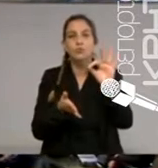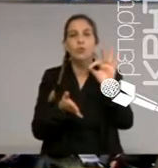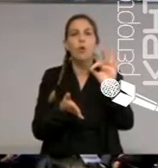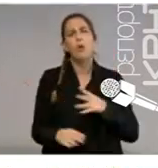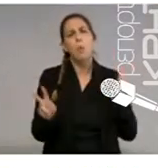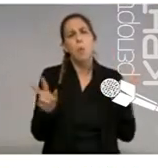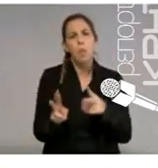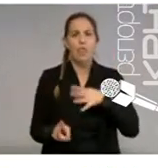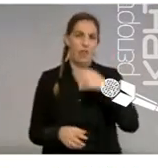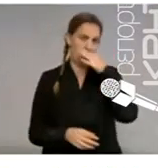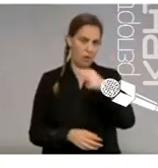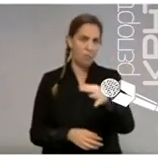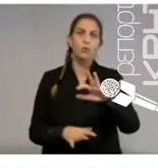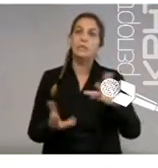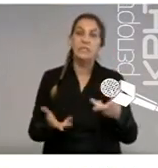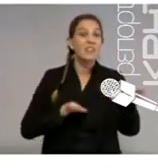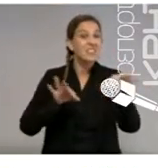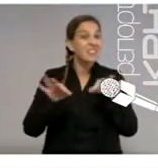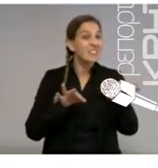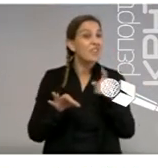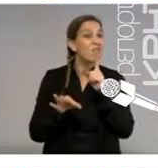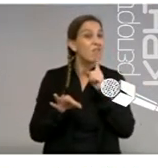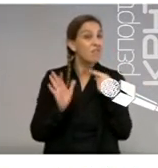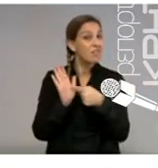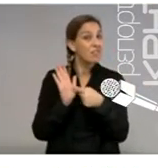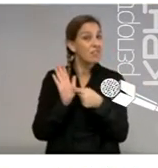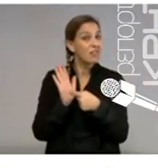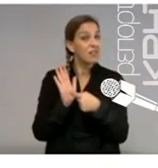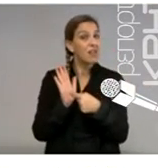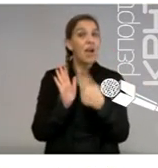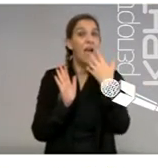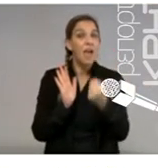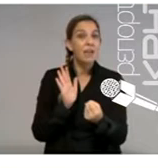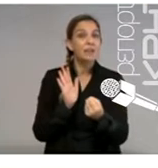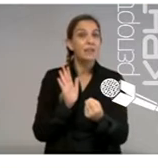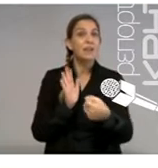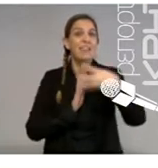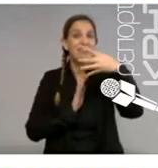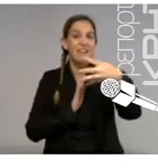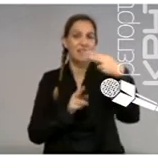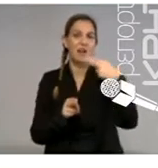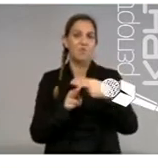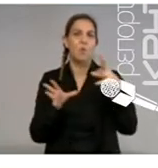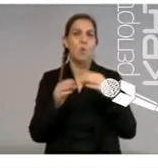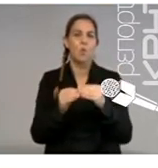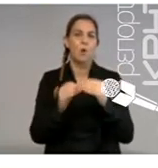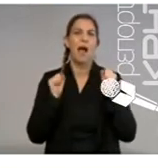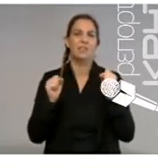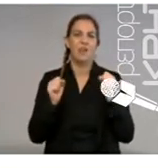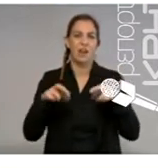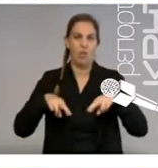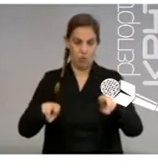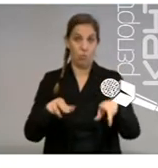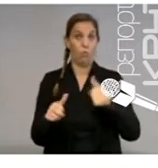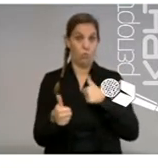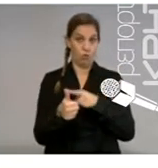ολόκληρη τη χώρα. Το σχέδιό μας βασίζεται σε ένα θετράπτυχο οδικής ασφάλειας. Θέλουμε ασφαλείς